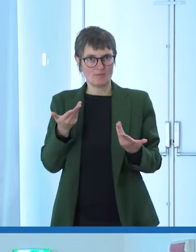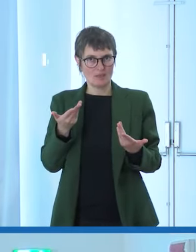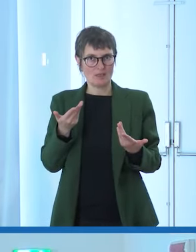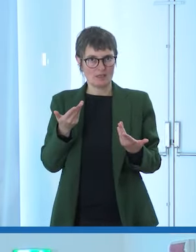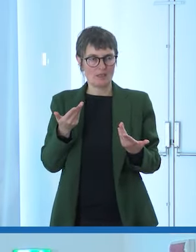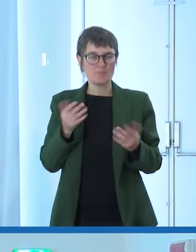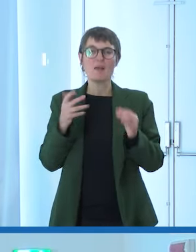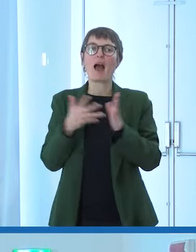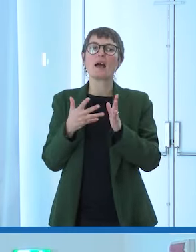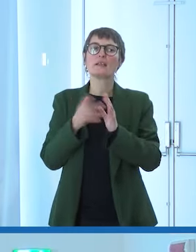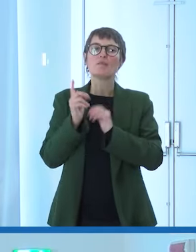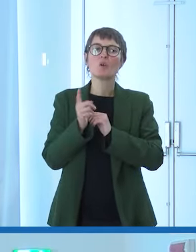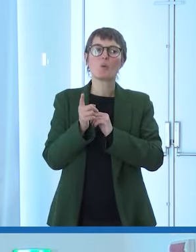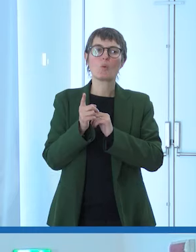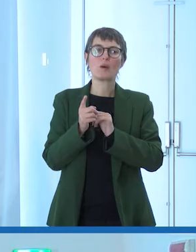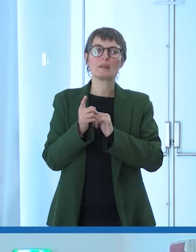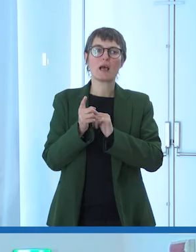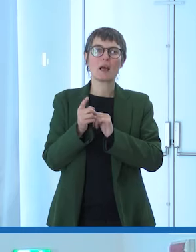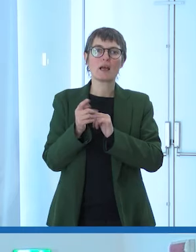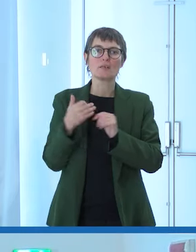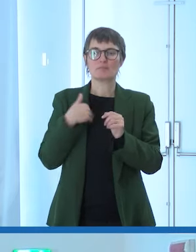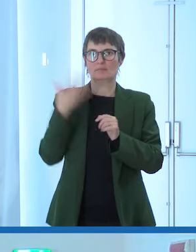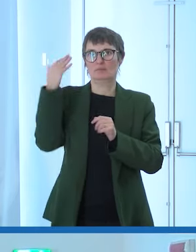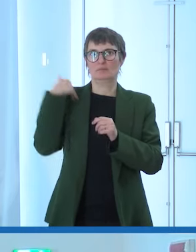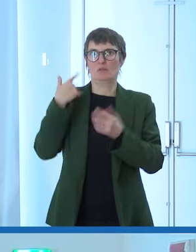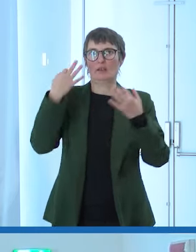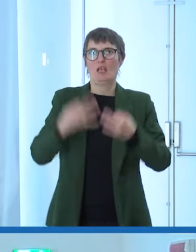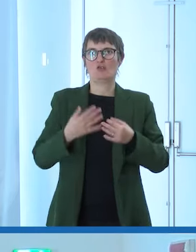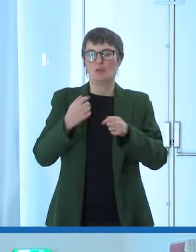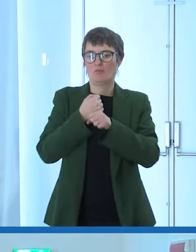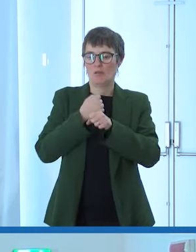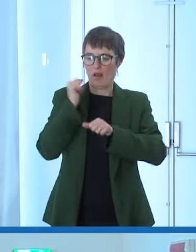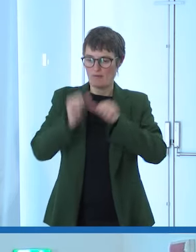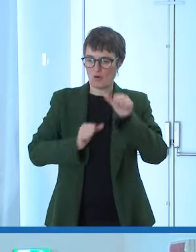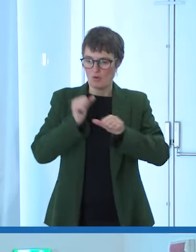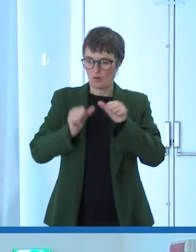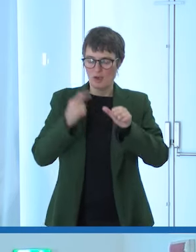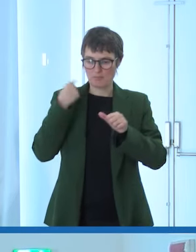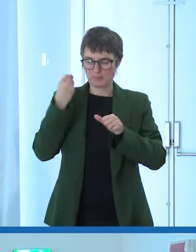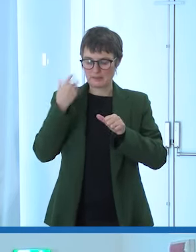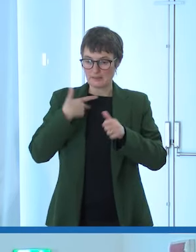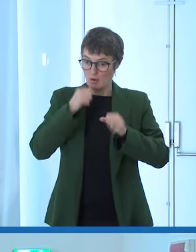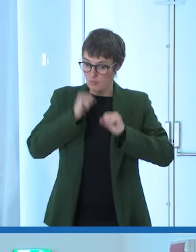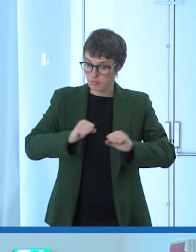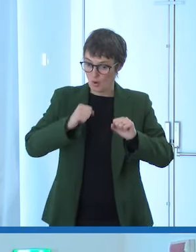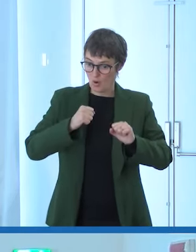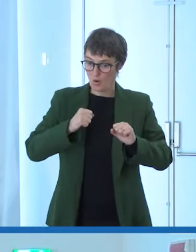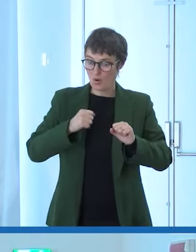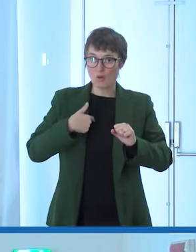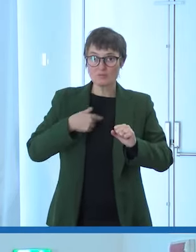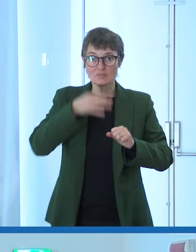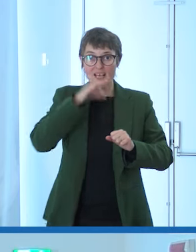la difficoltà che io quando ho deciso di cambiare lavoro mi chiedevo sarò in grado di farlo si può fare come si fa qual è la